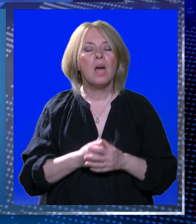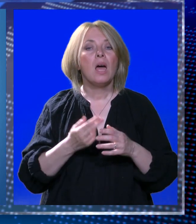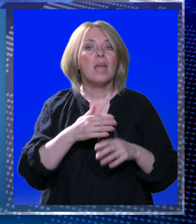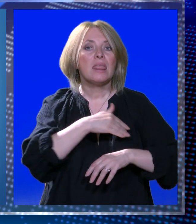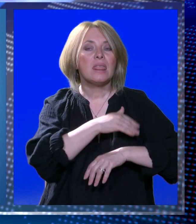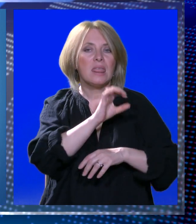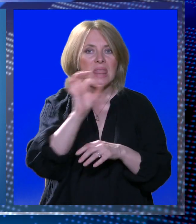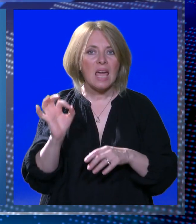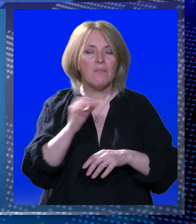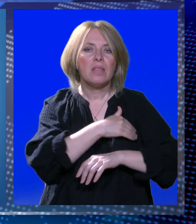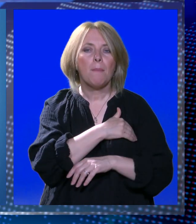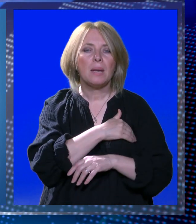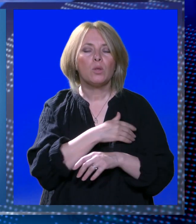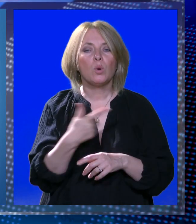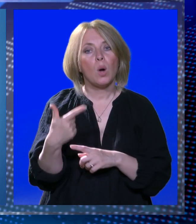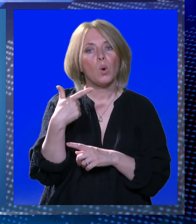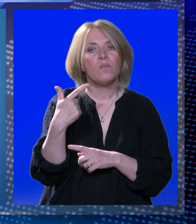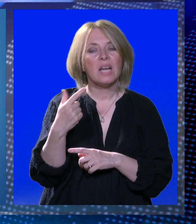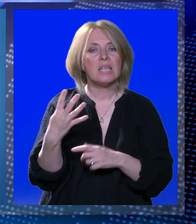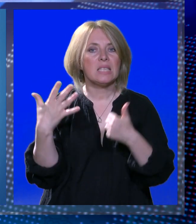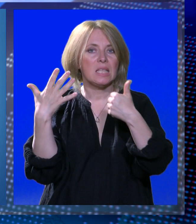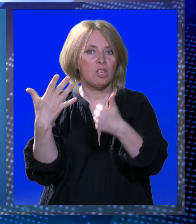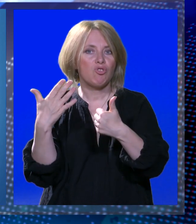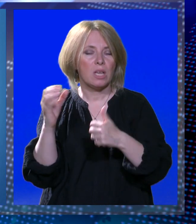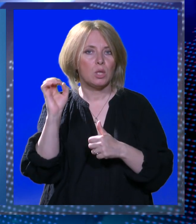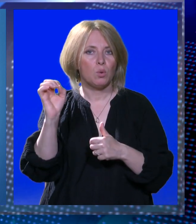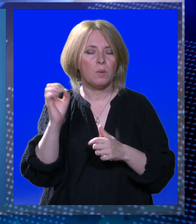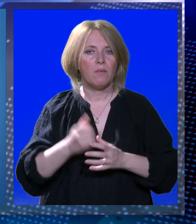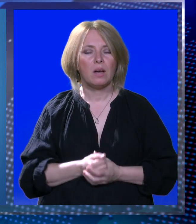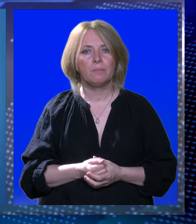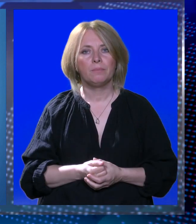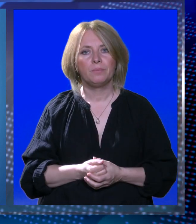Najviša dnevna temperatura zraka oko 26 C.